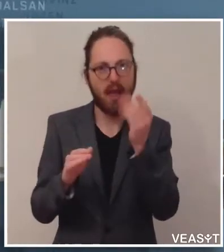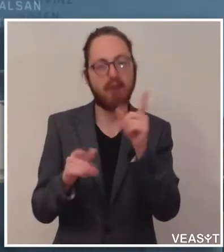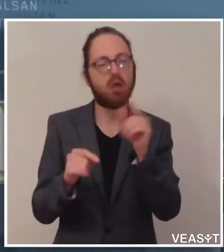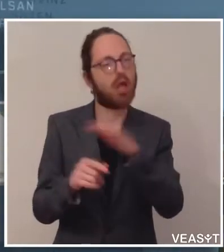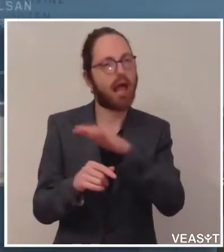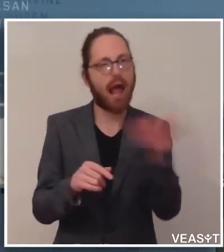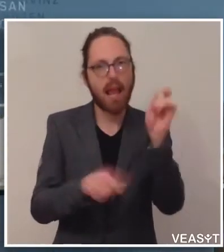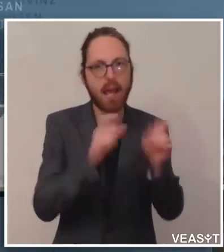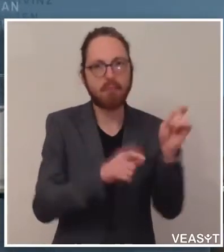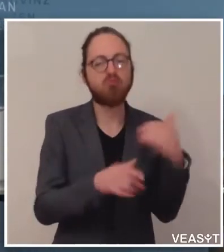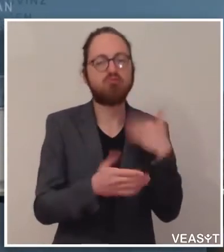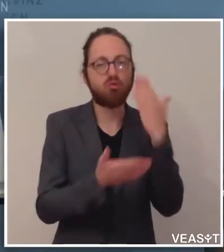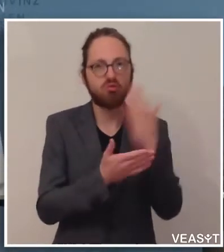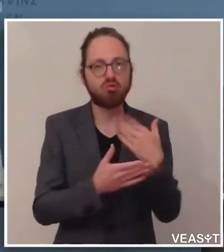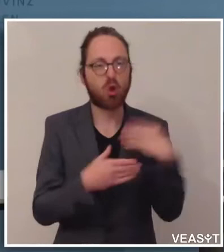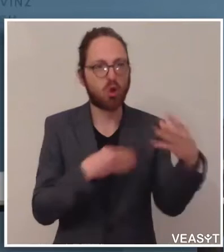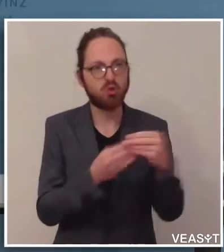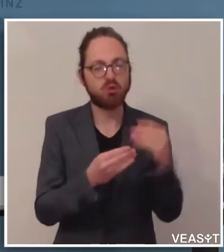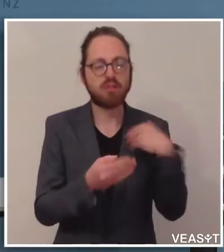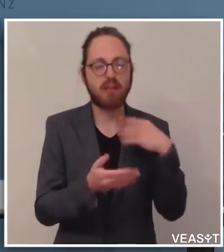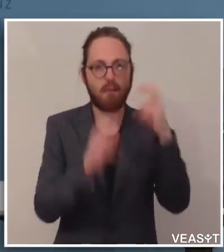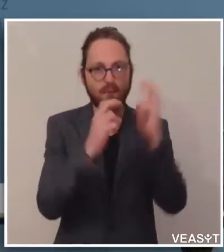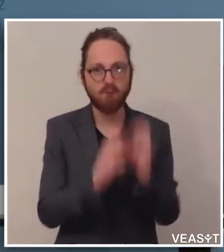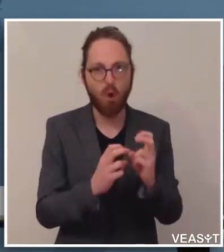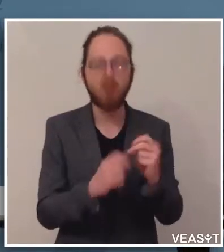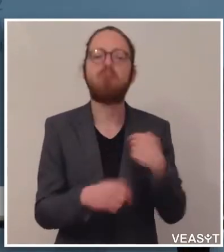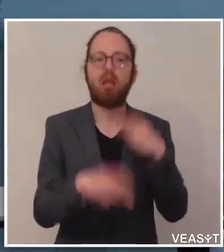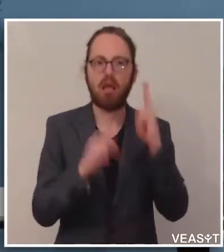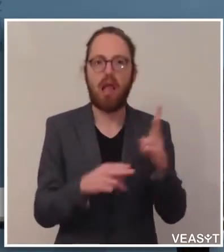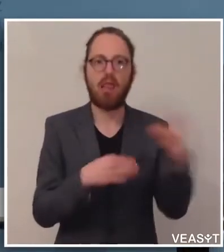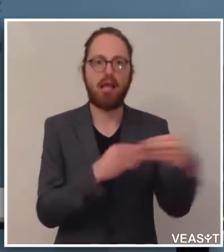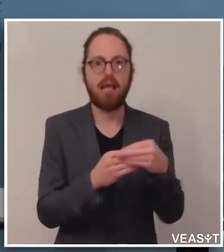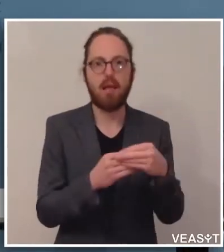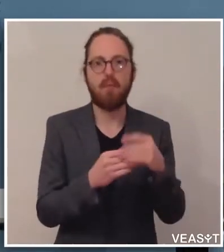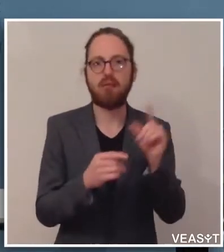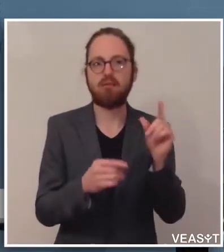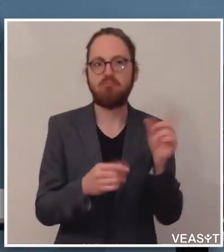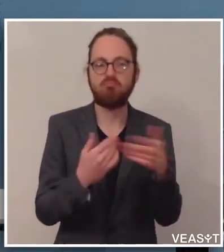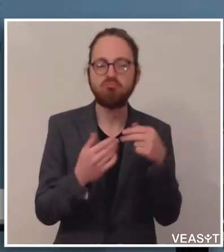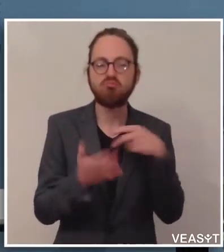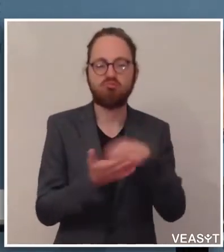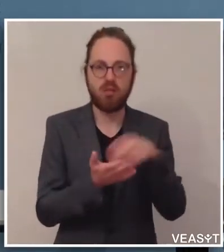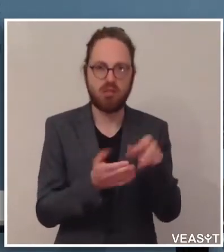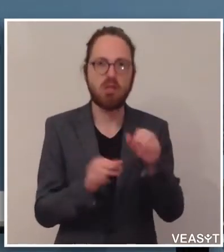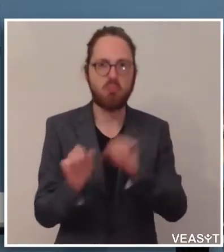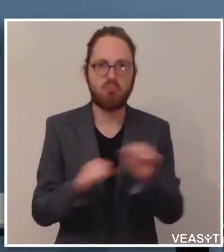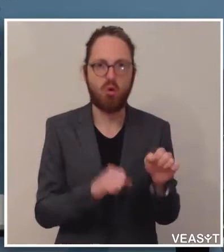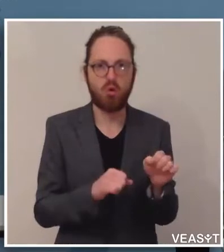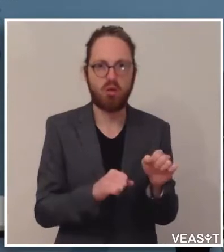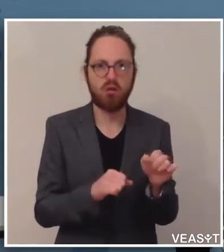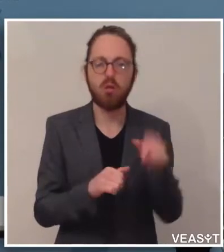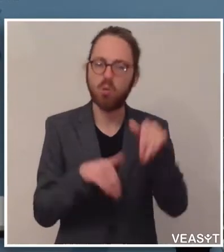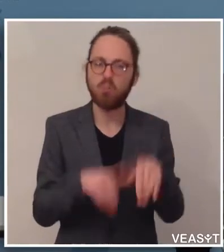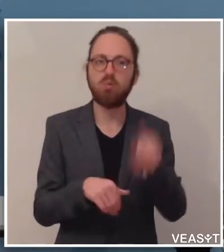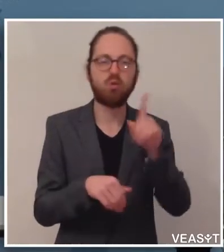die bereits gemeinsam in derselben Wohnung wohnen, auch gemeinsam natürlich ins Freie gehen dürfen. Das ist klar, sie müssen Abstand von allen